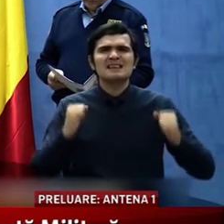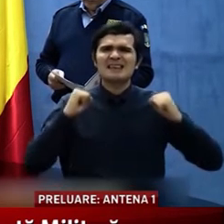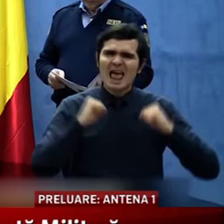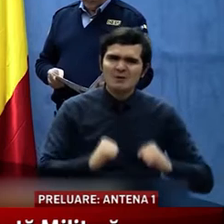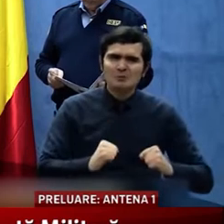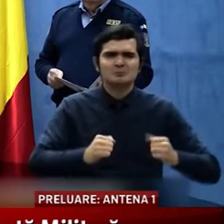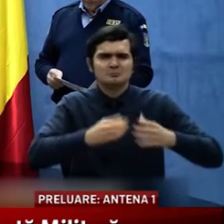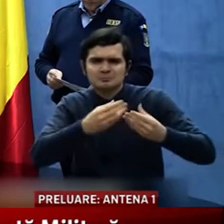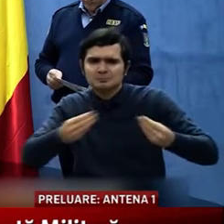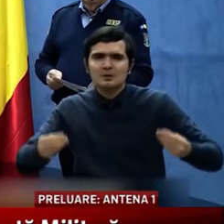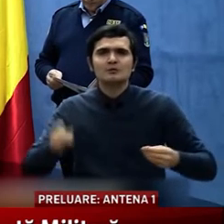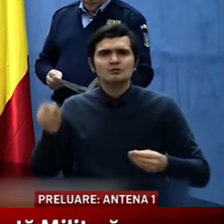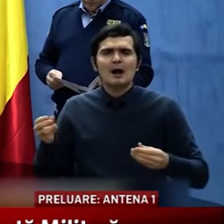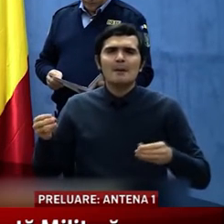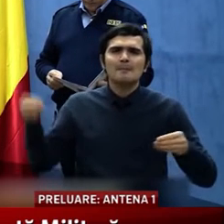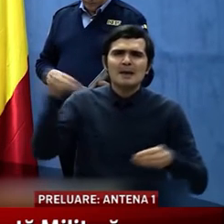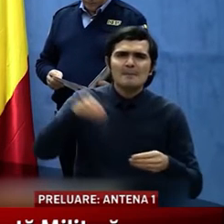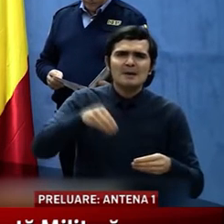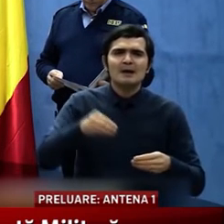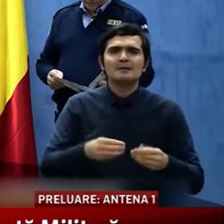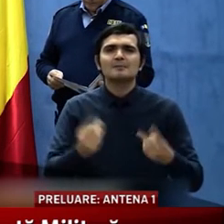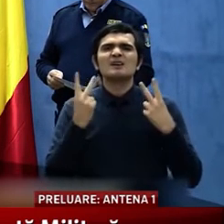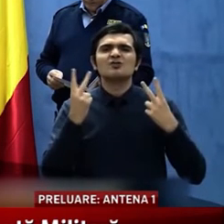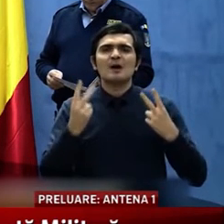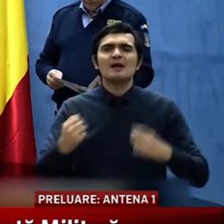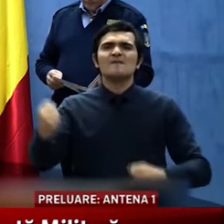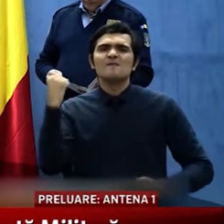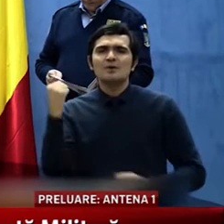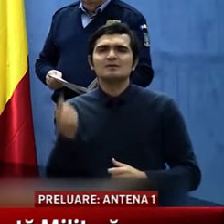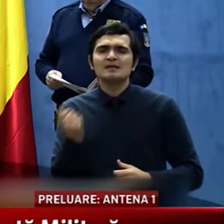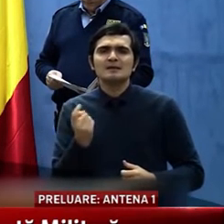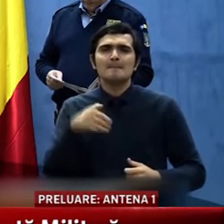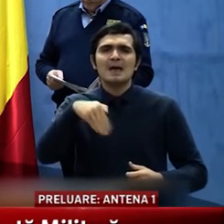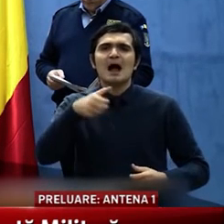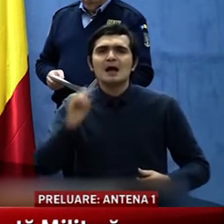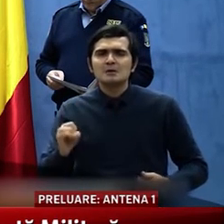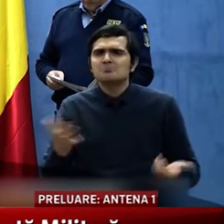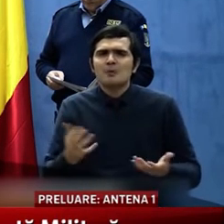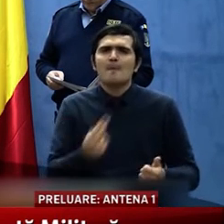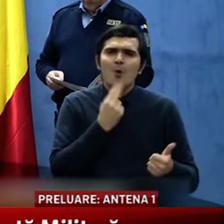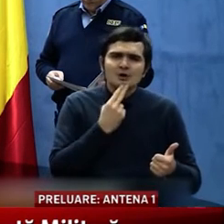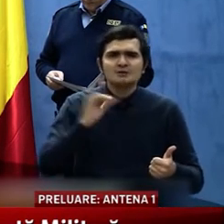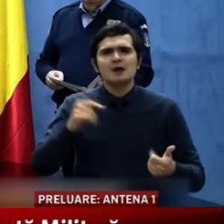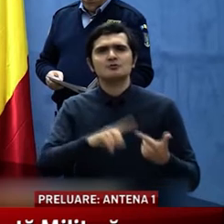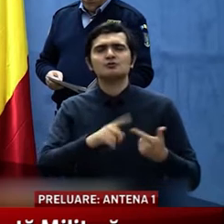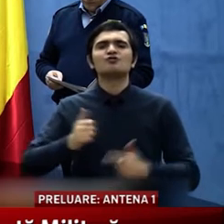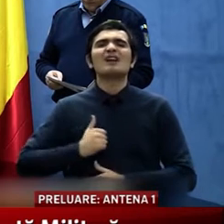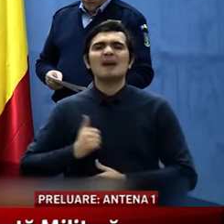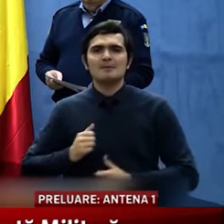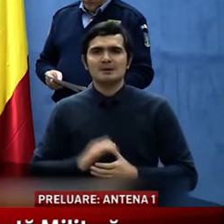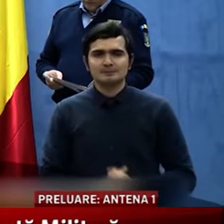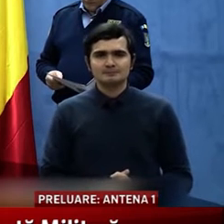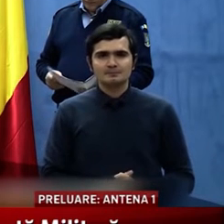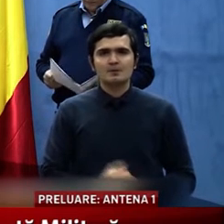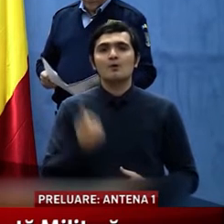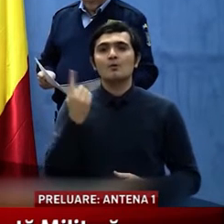implicat principalele forțe ale Ministerului Afacerilor Interne, Poliția și Jandarmeria. De asemenea, un sprijin